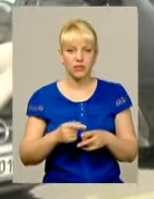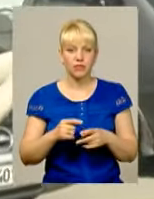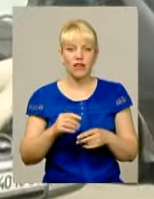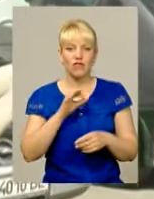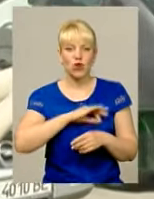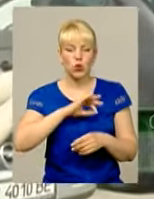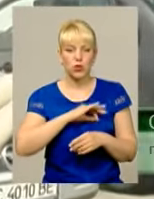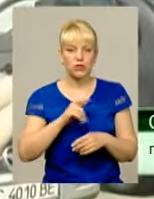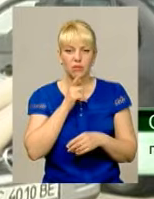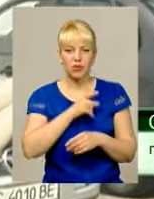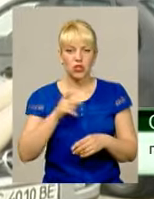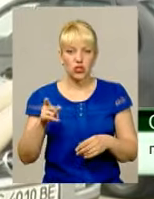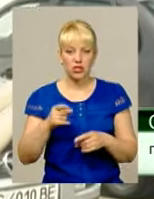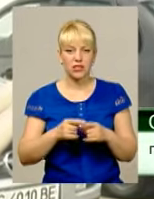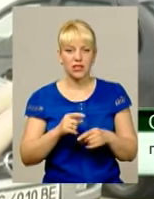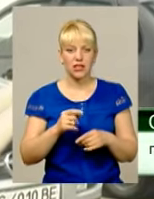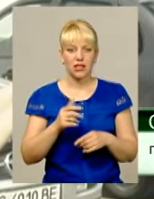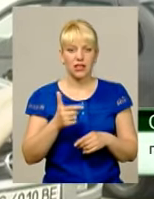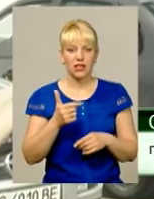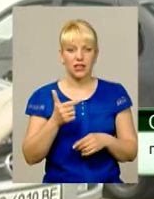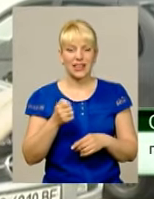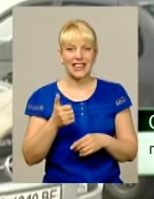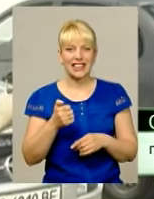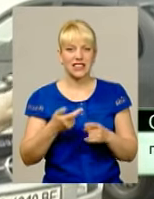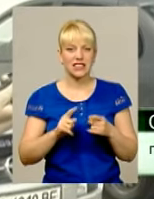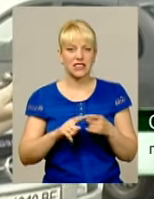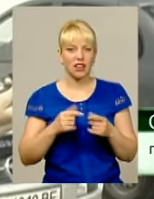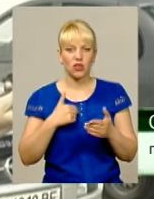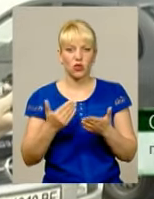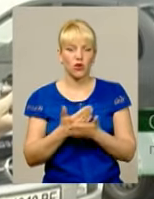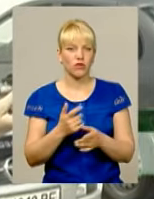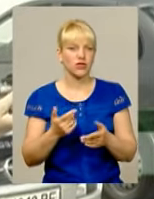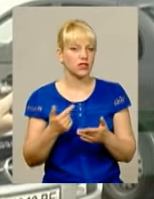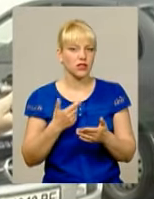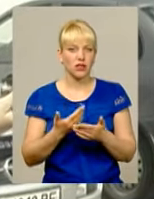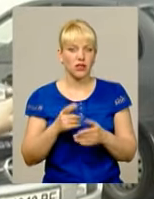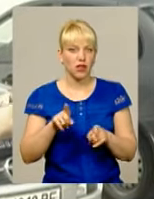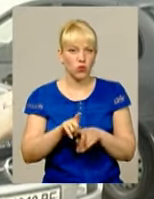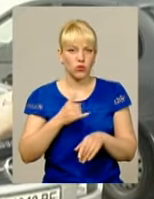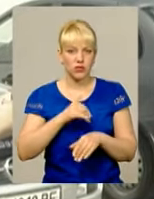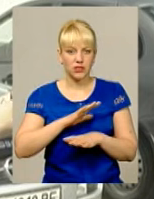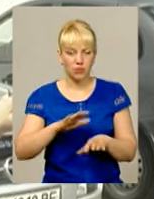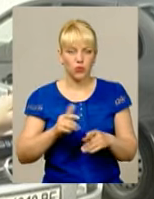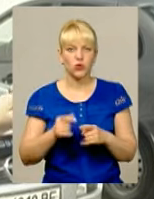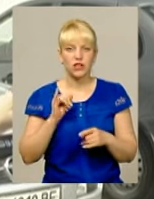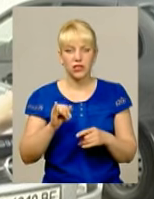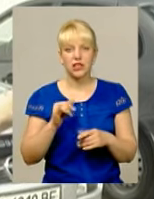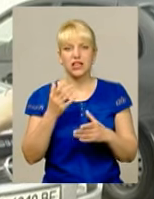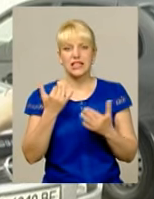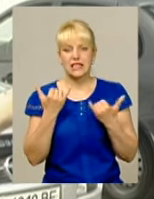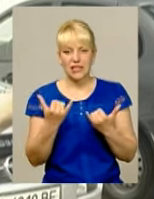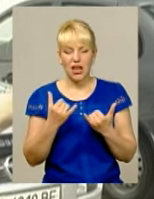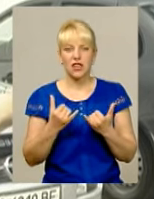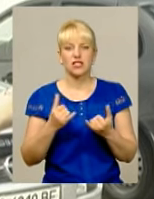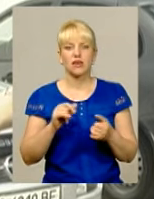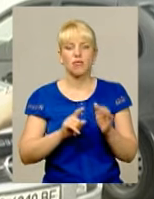використання під час дресування клікер Для України, скажімо, нові методи дресування І зараз, як результат, ми